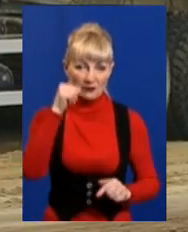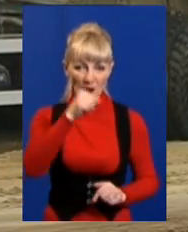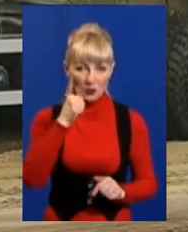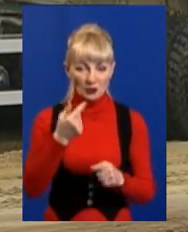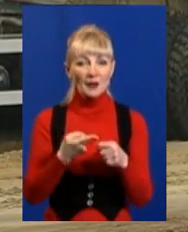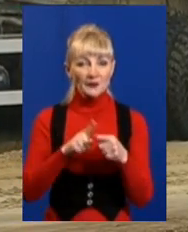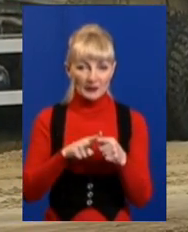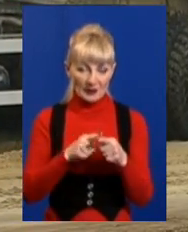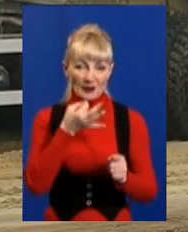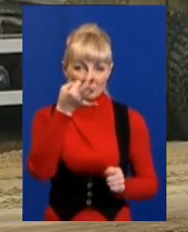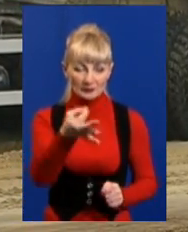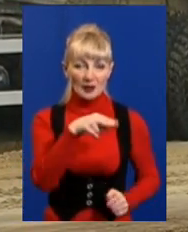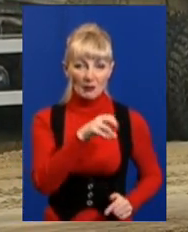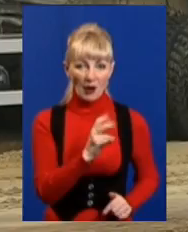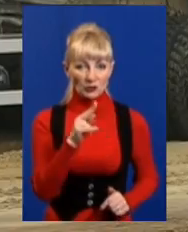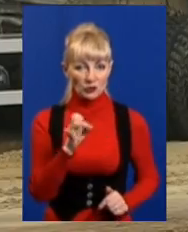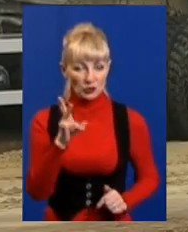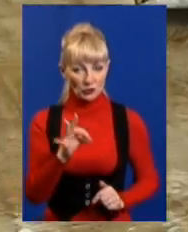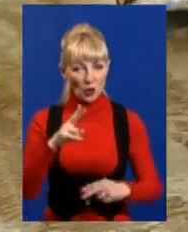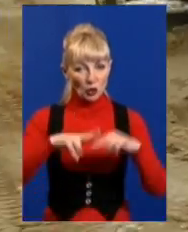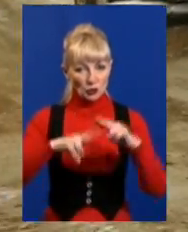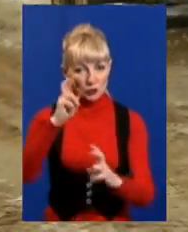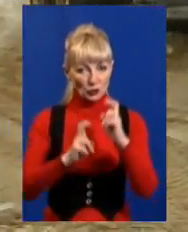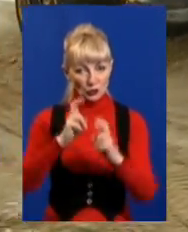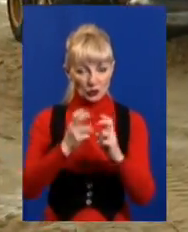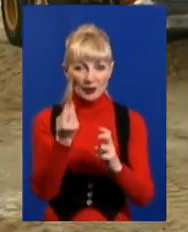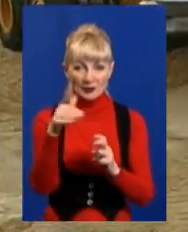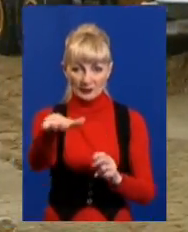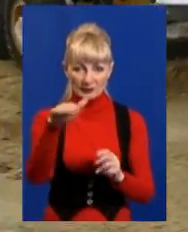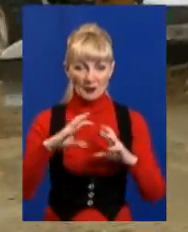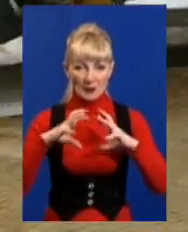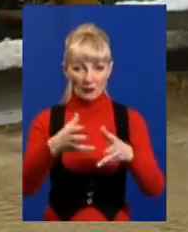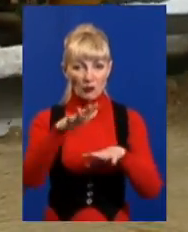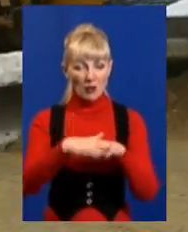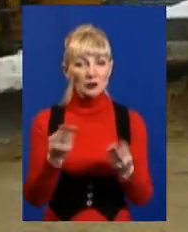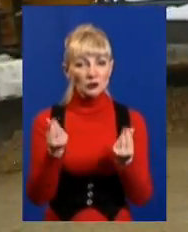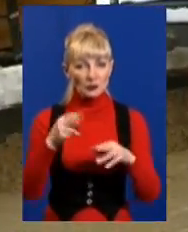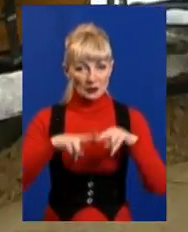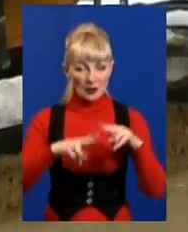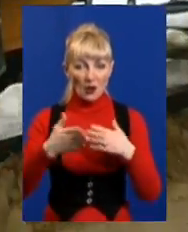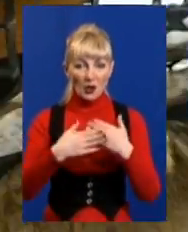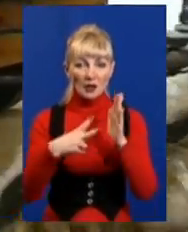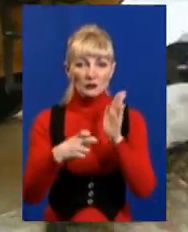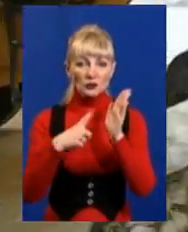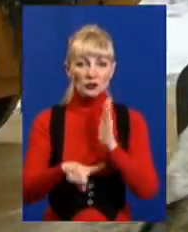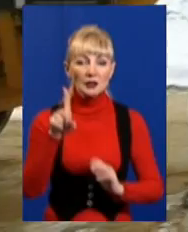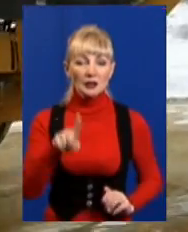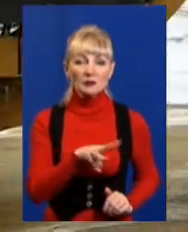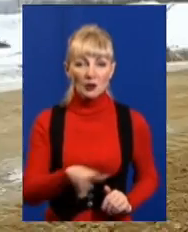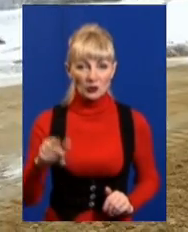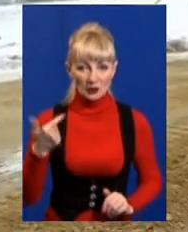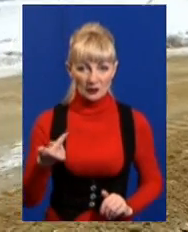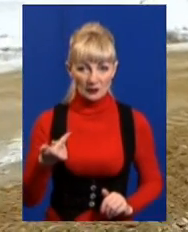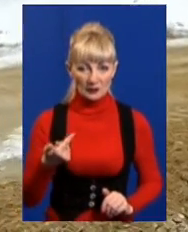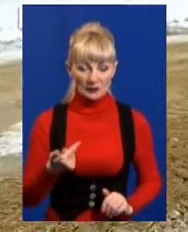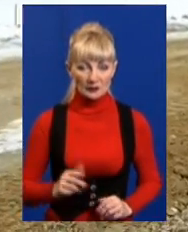дані Олександра Панченка. Зводять комплекс коштам кредиту Світового банку. Вартість будівництва понад 761 мільйон гривень.